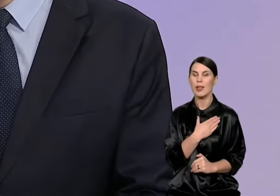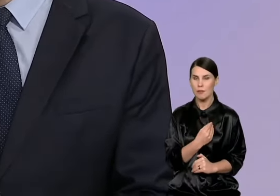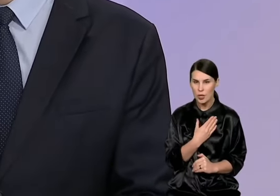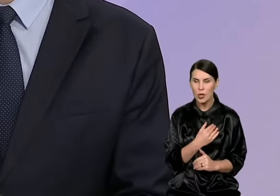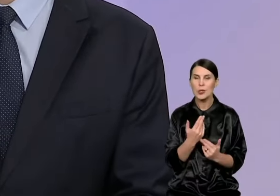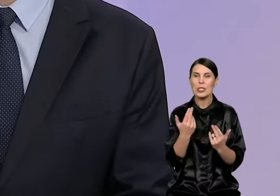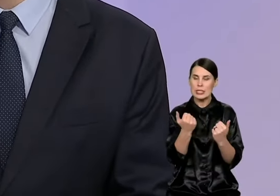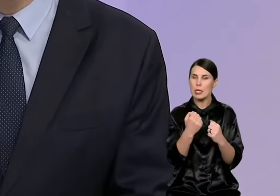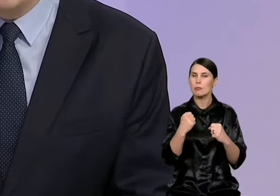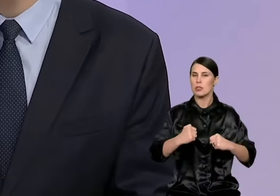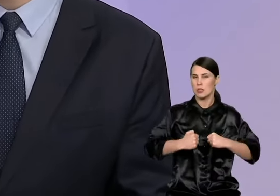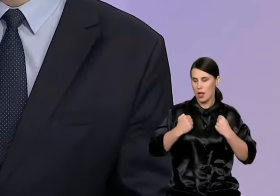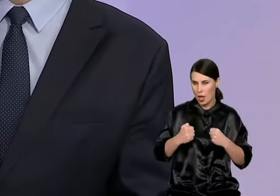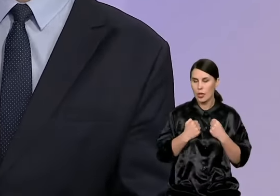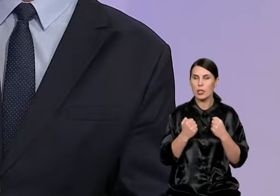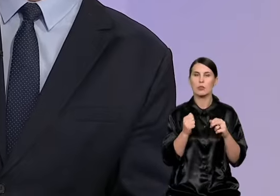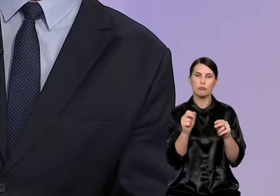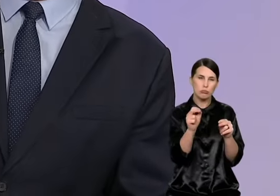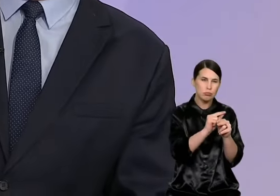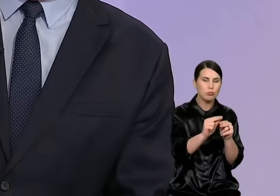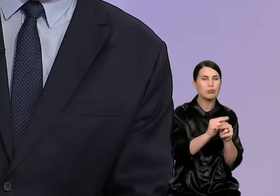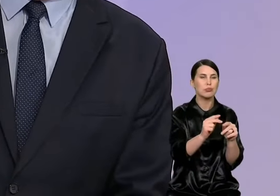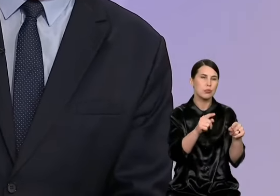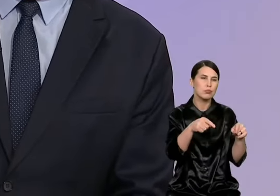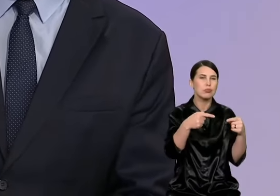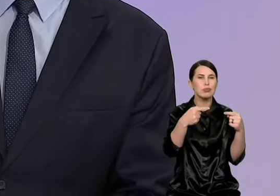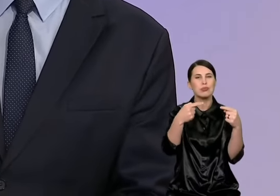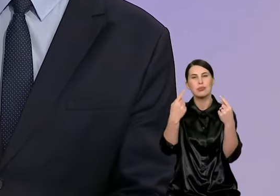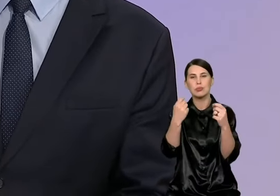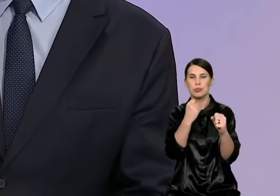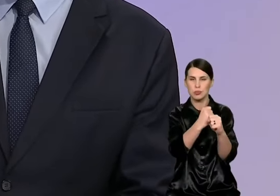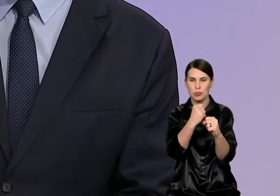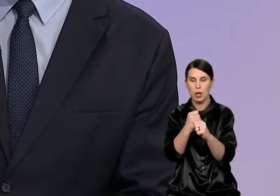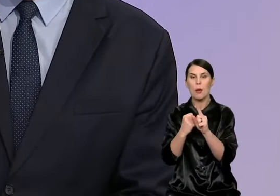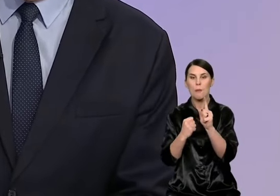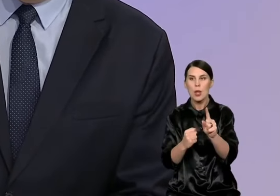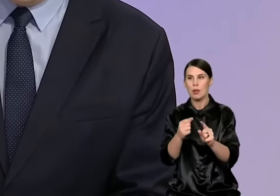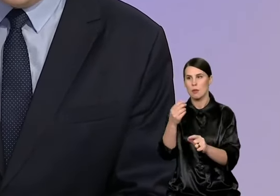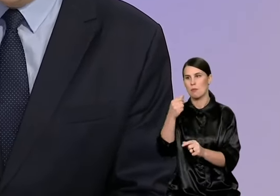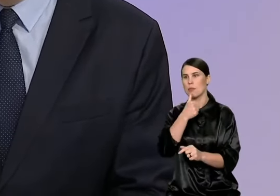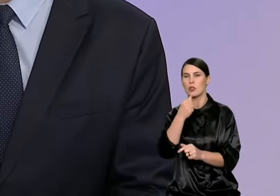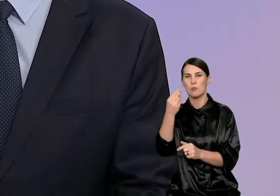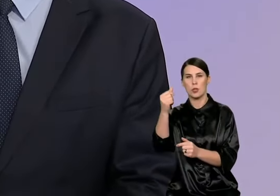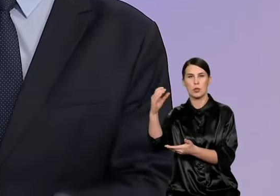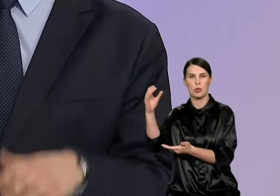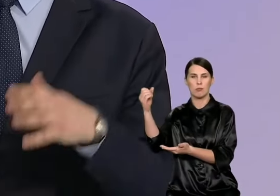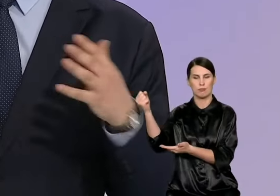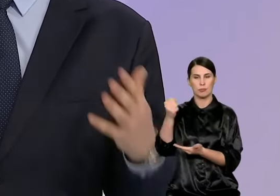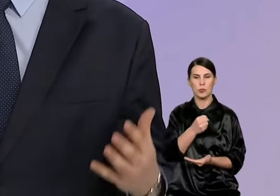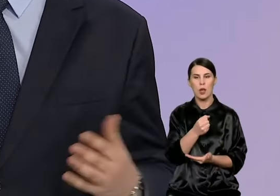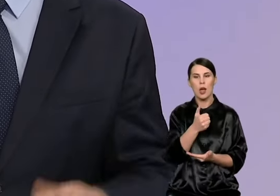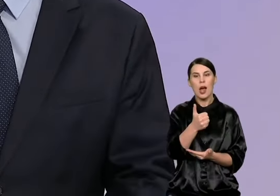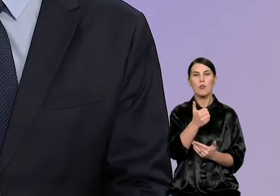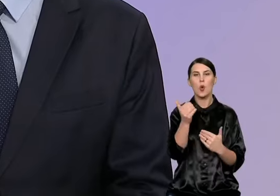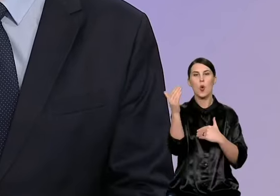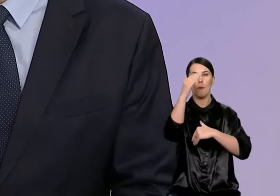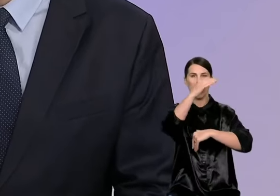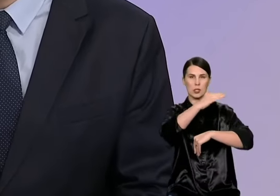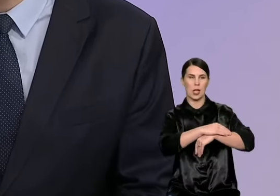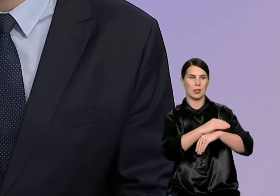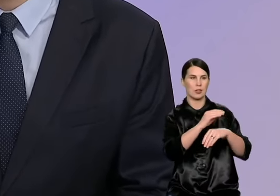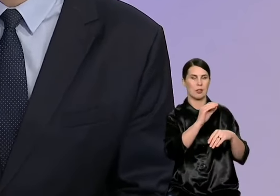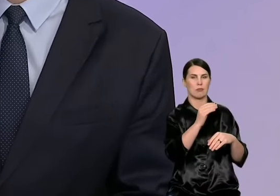dėl tą kriptimį, kuria reikėtų, bet tie pinigai, kurie yra skirti kompensacijams leisti vaikus į privačius darželius, galėjo būti skirti